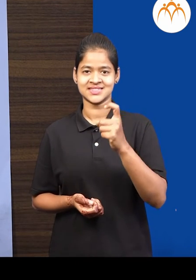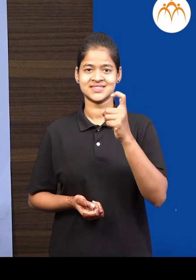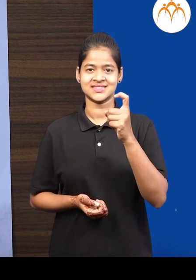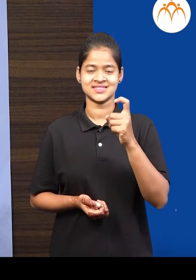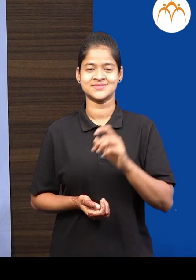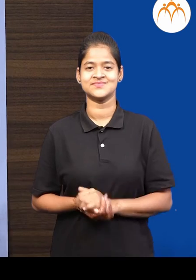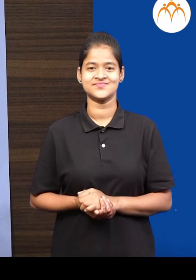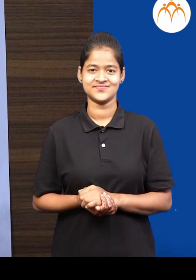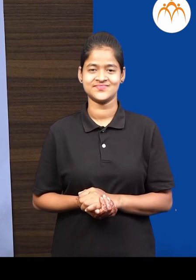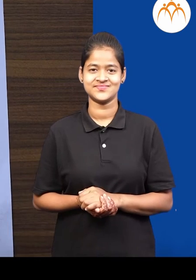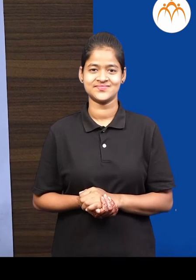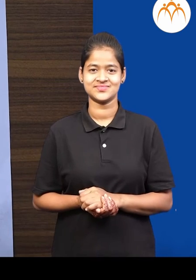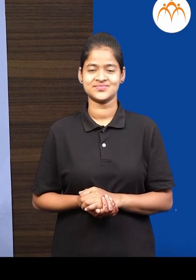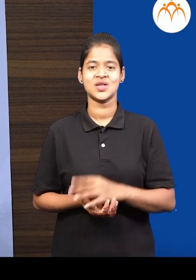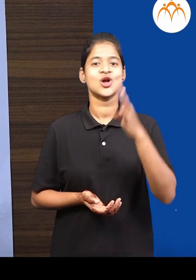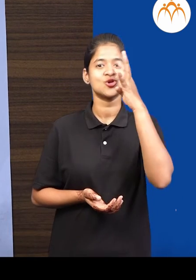साथ,